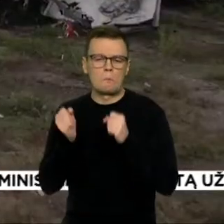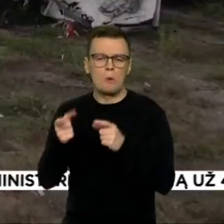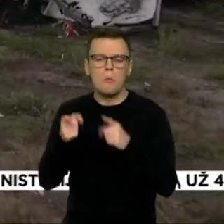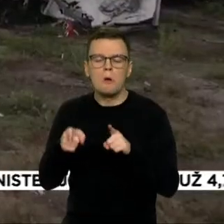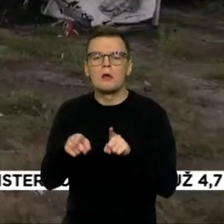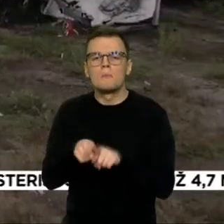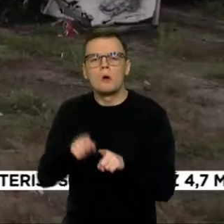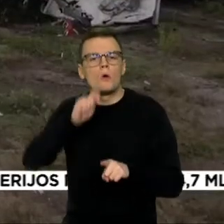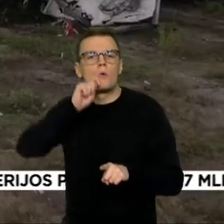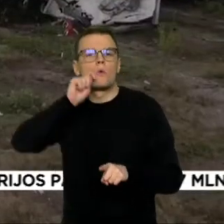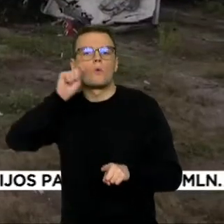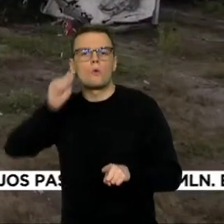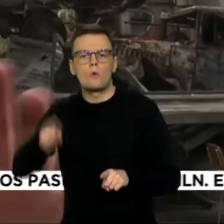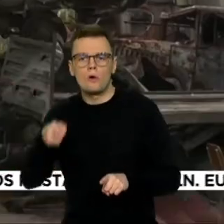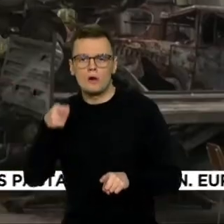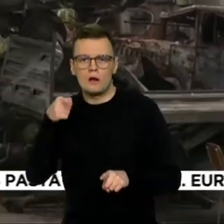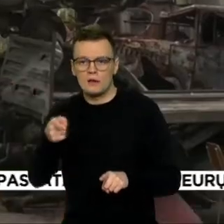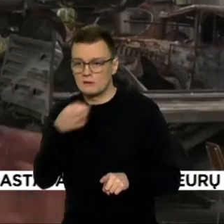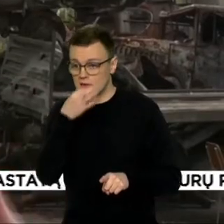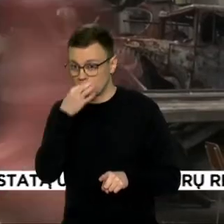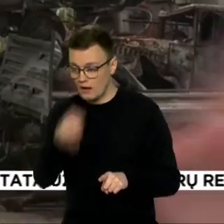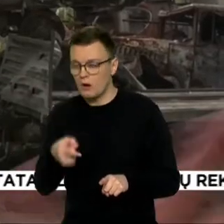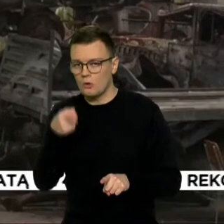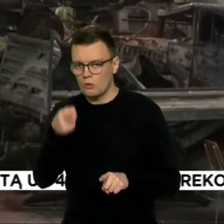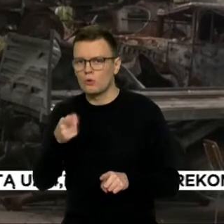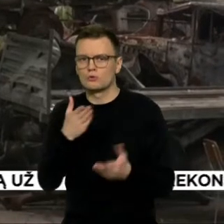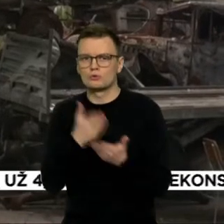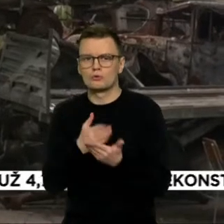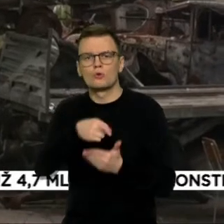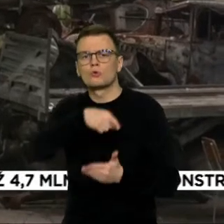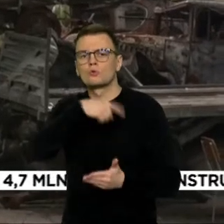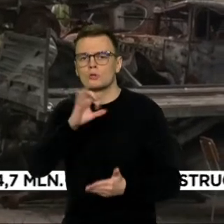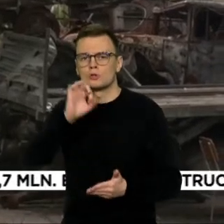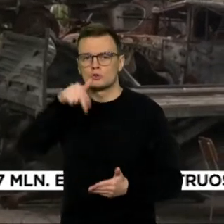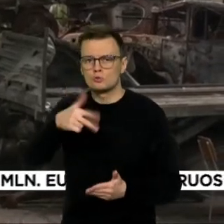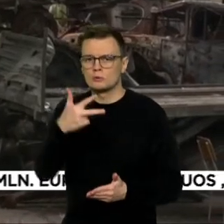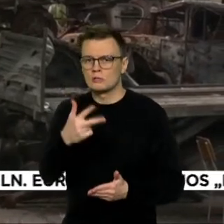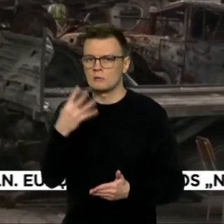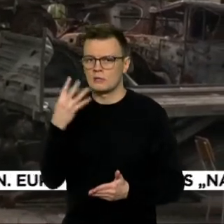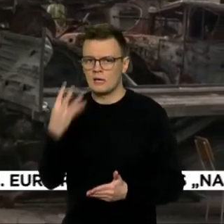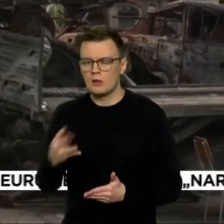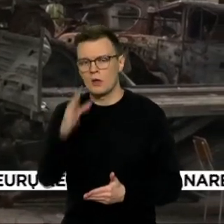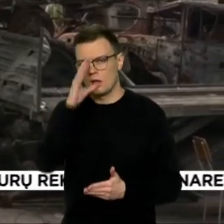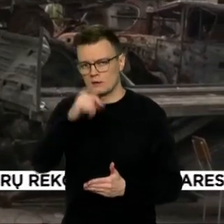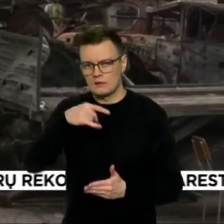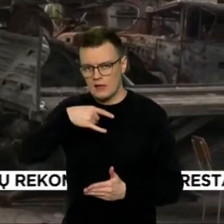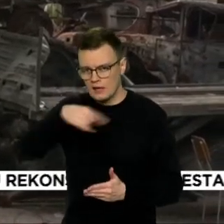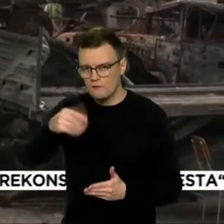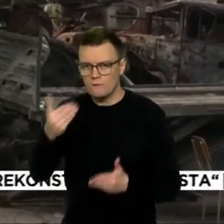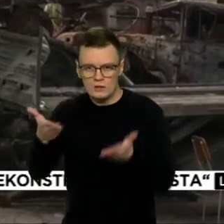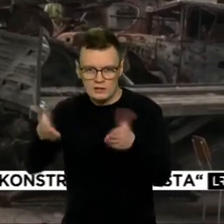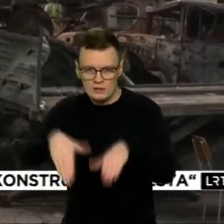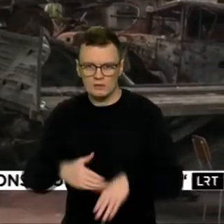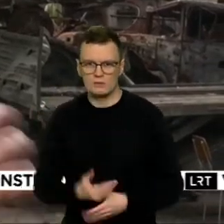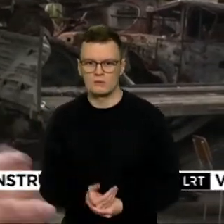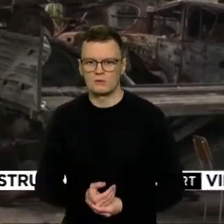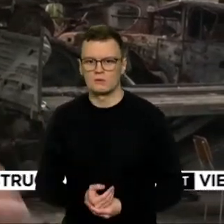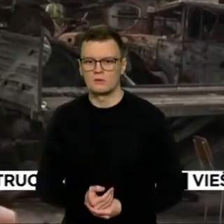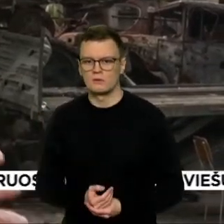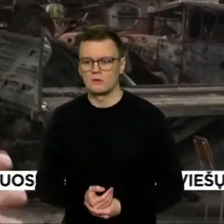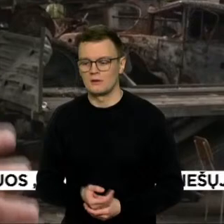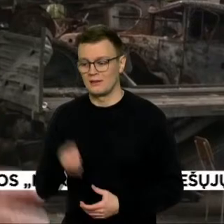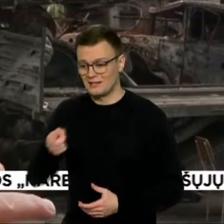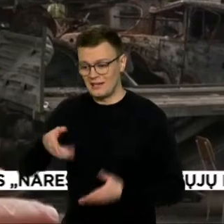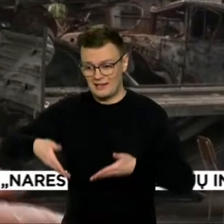-34 naikintų valiekanos. Tai buvo viena iš rusų okupantų bazų. Bandydami išvalyti kelius, jie iš šią